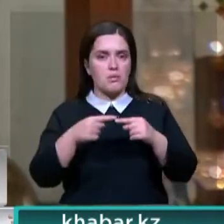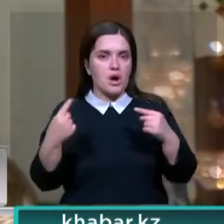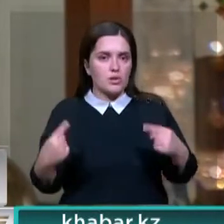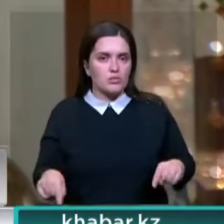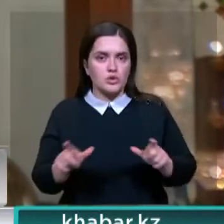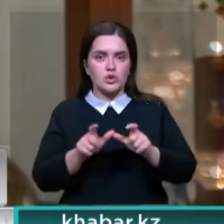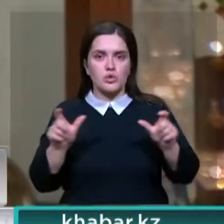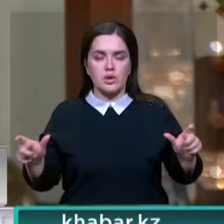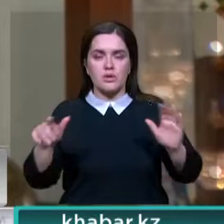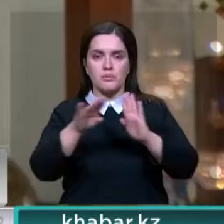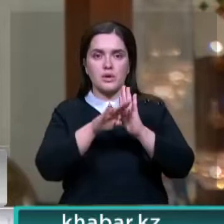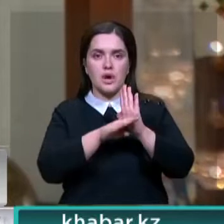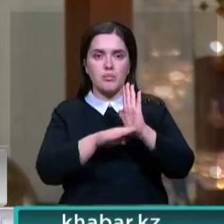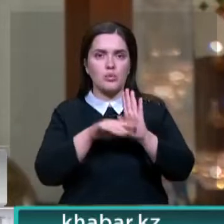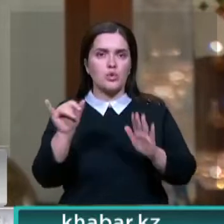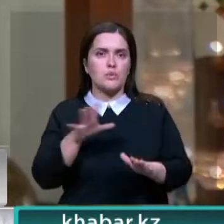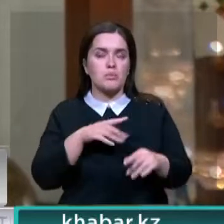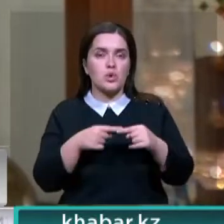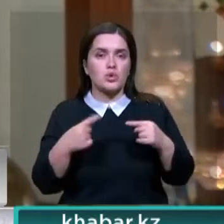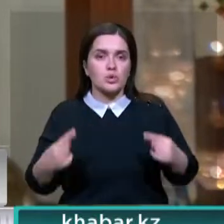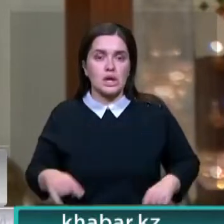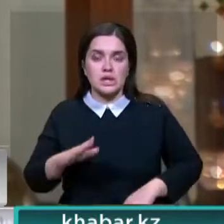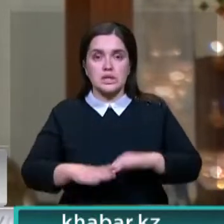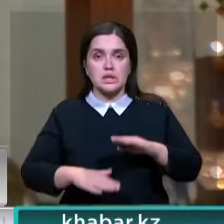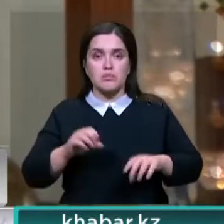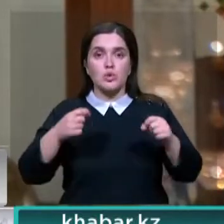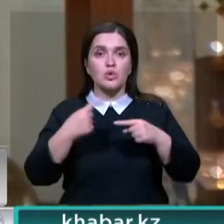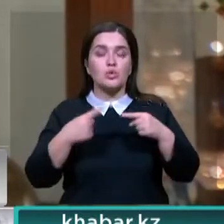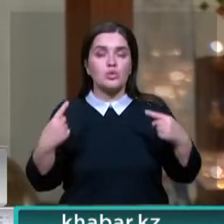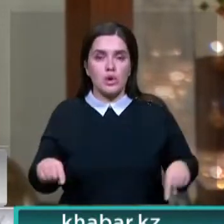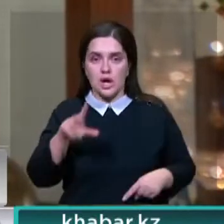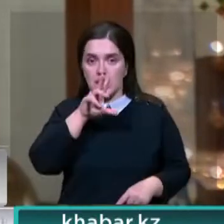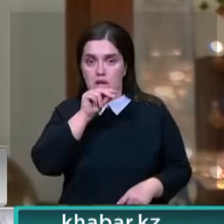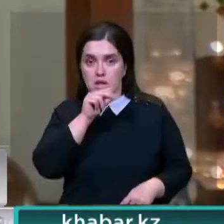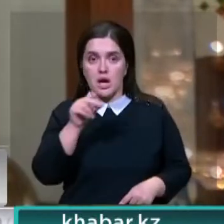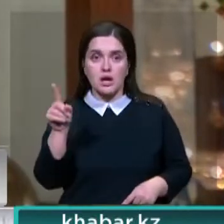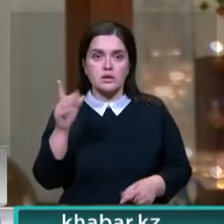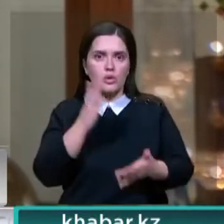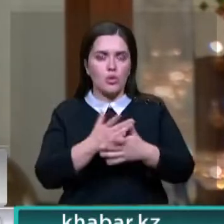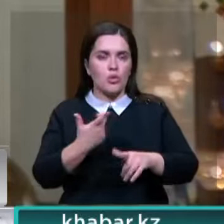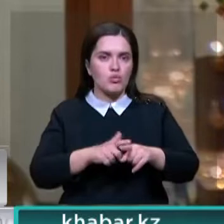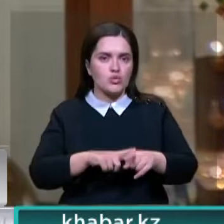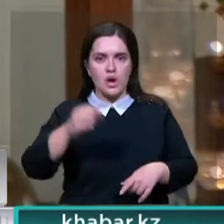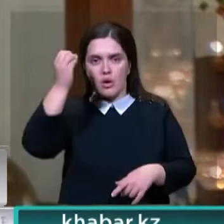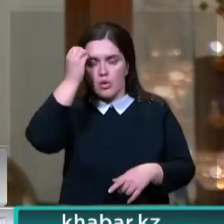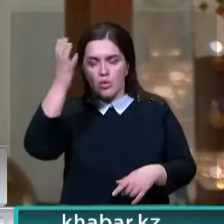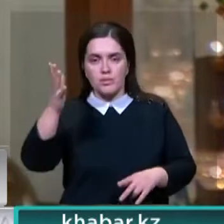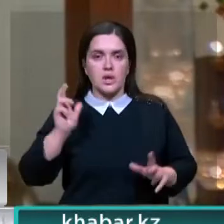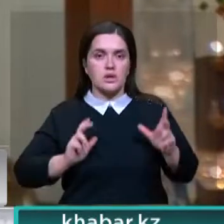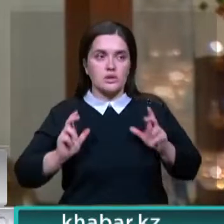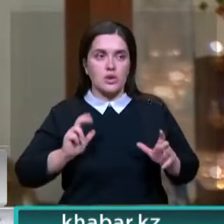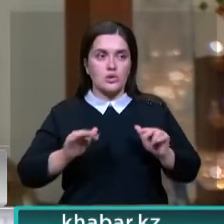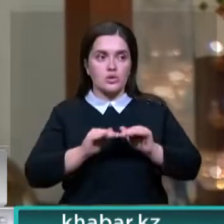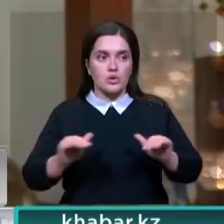другим школьным программам. У них были другие предметы и другой язык. Но при этом среди них есть очень много талантливых студентов,